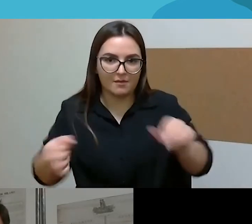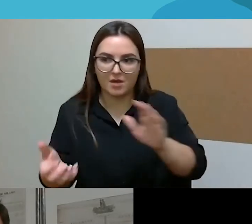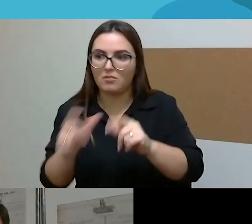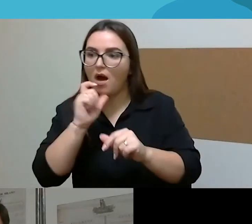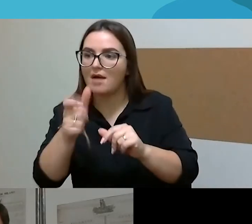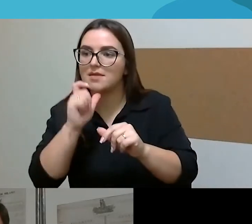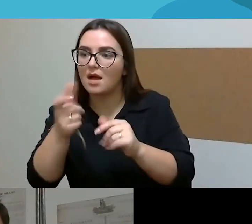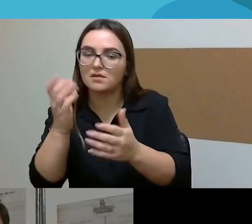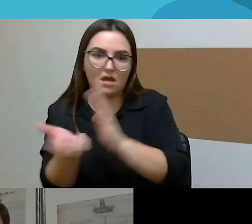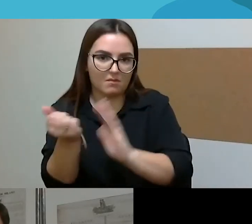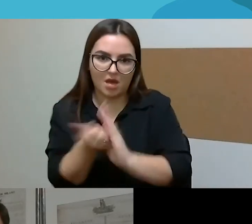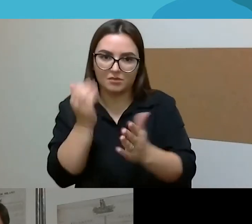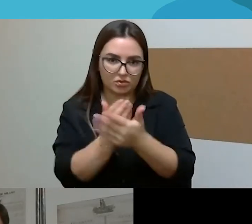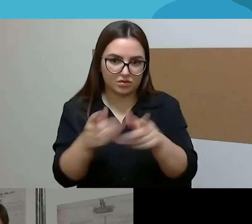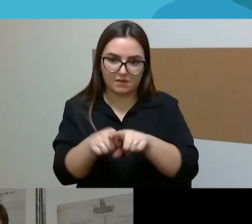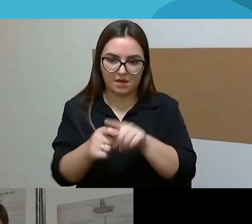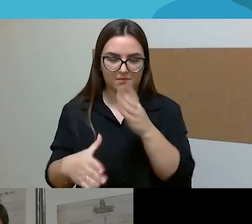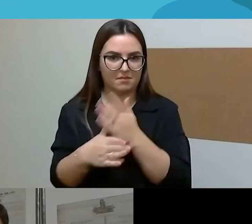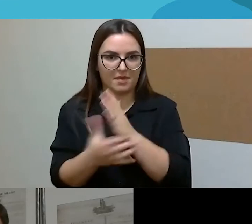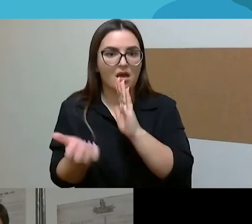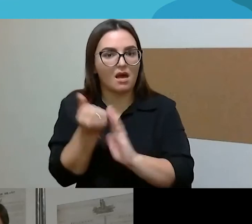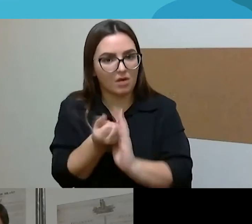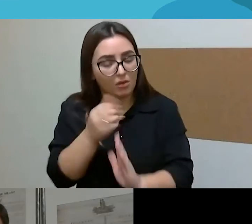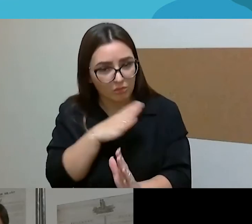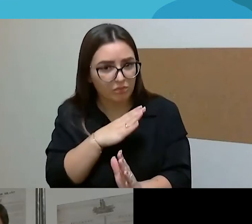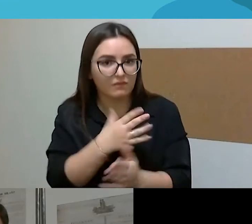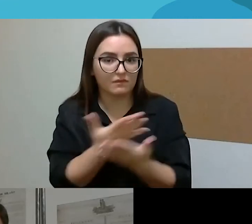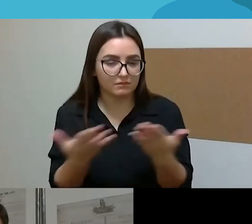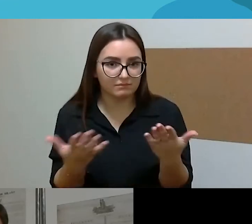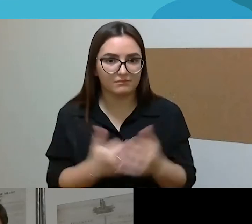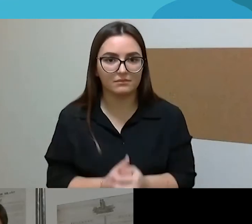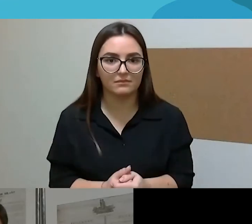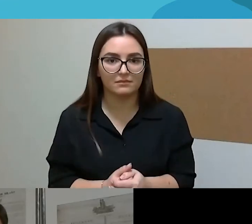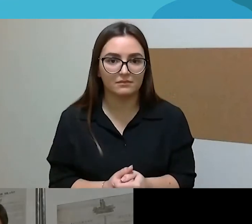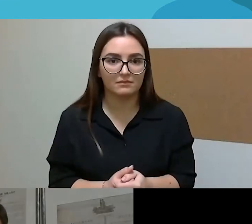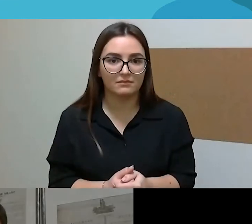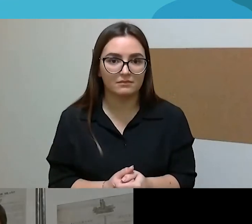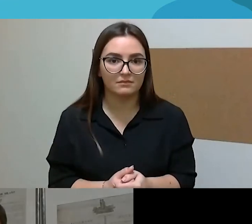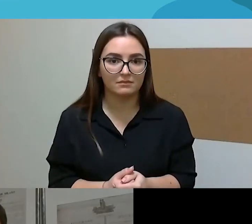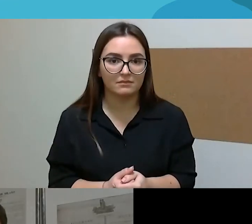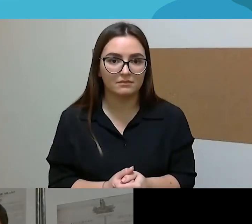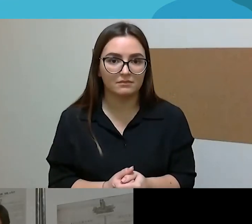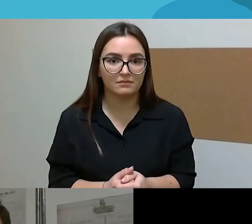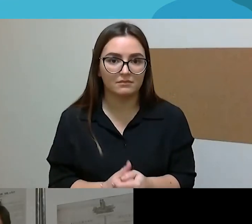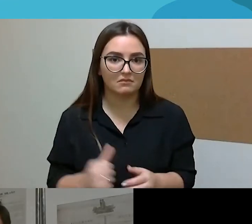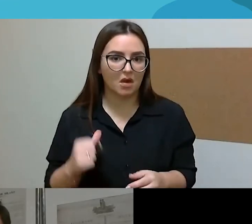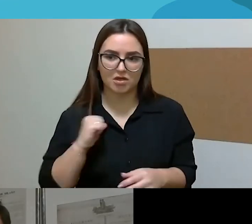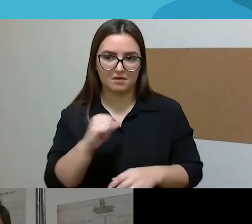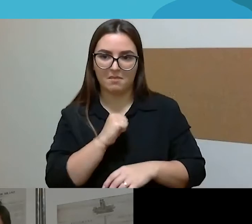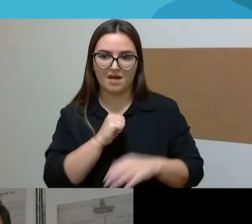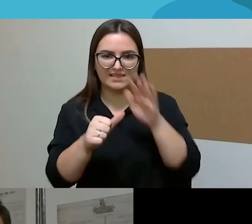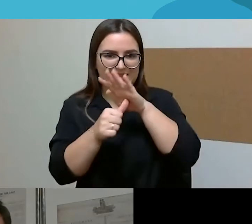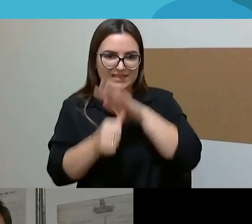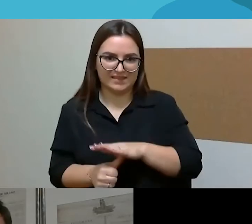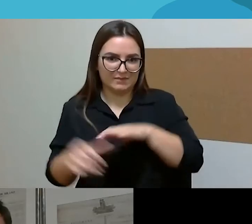atsakymus ir gauti pagalbą. Ir, na, aš nejaučiu tos